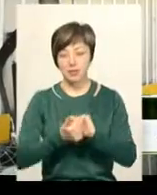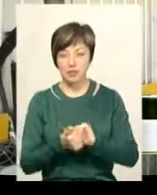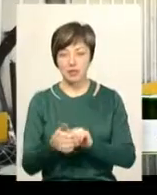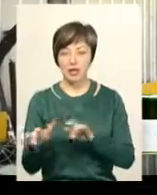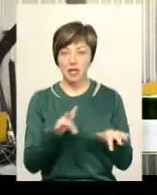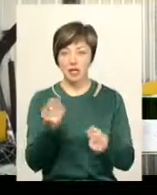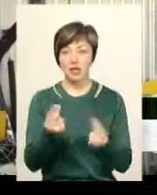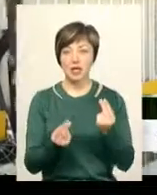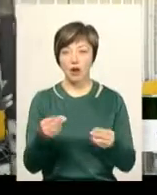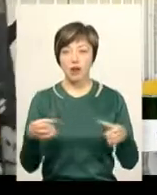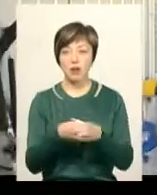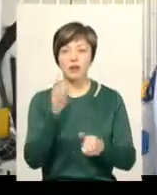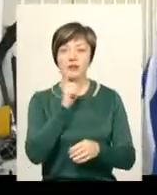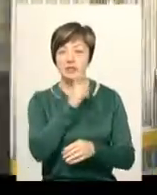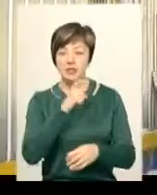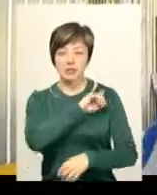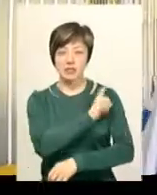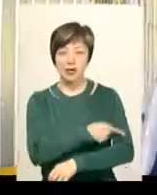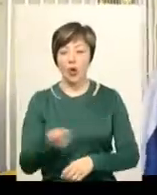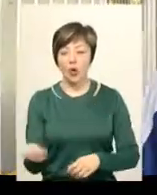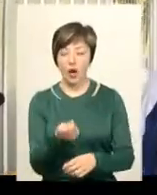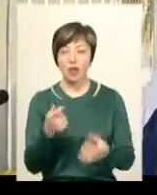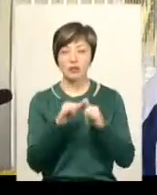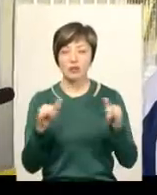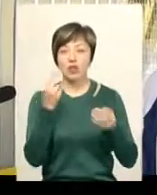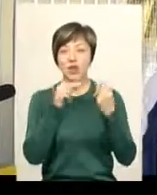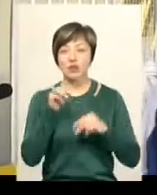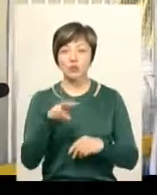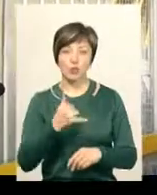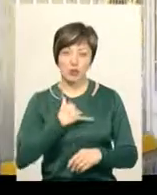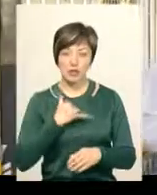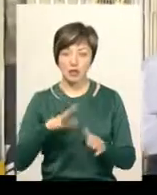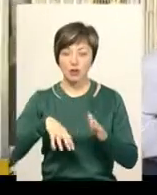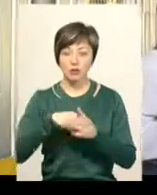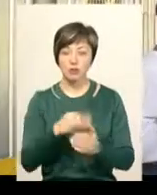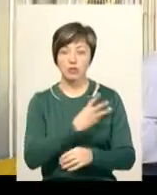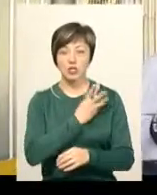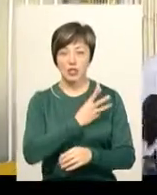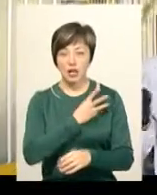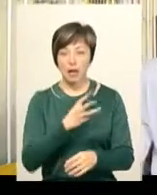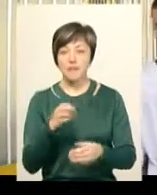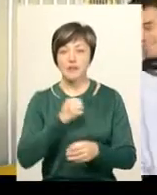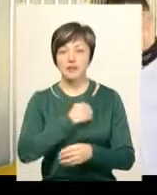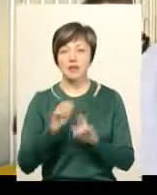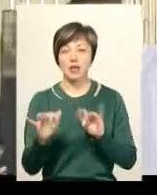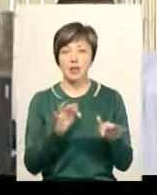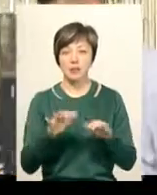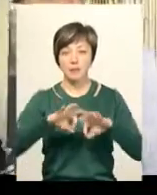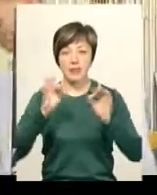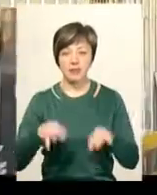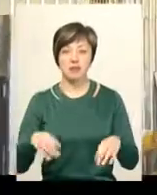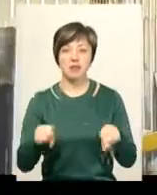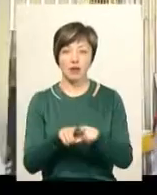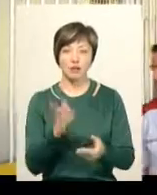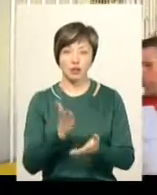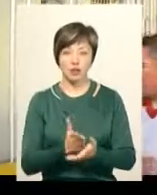Команда в Вінниці традиційно сильна, у них і хокей розвинений небагато краще, аніж у нас, але за рахунок бажання, бійцівських якостей і звичайна мастерність також є.